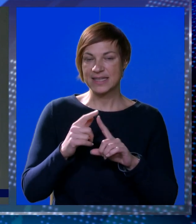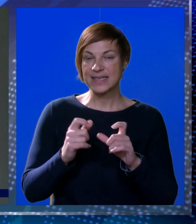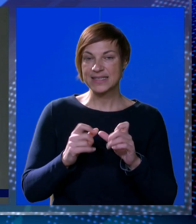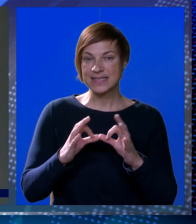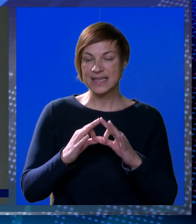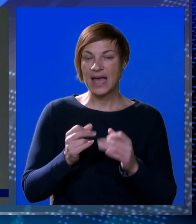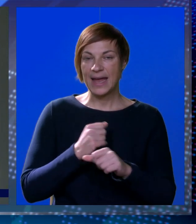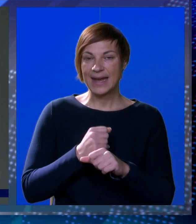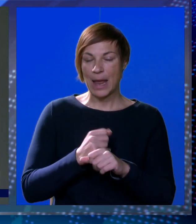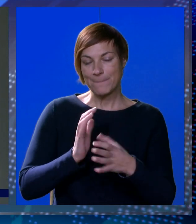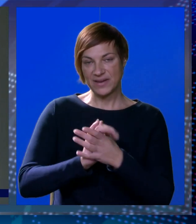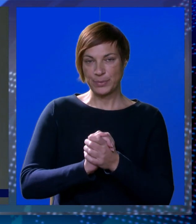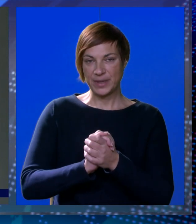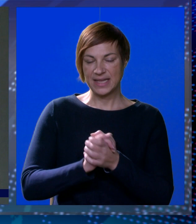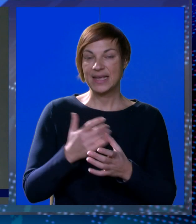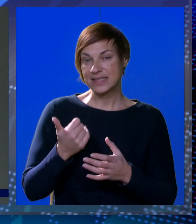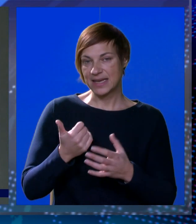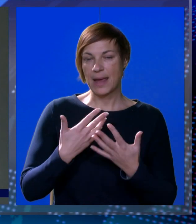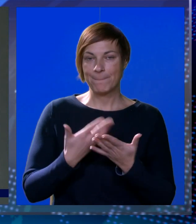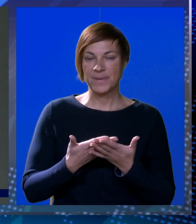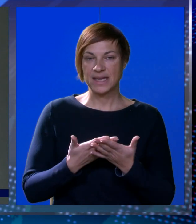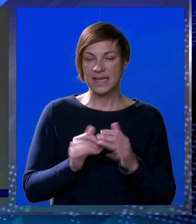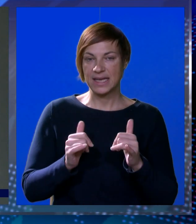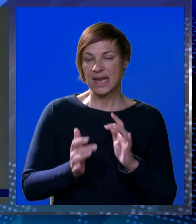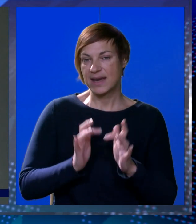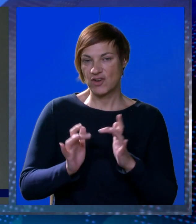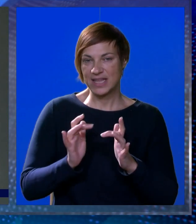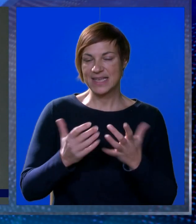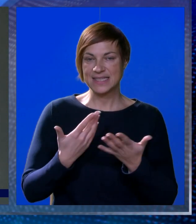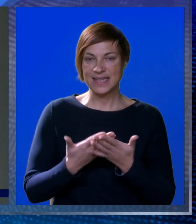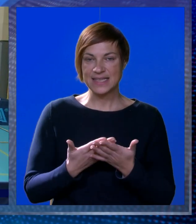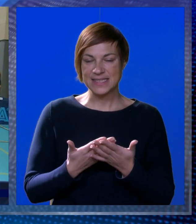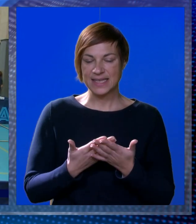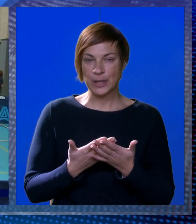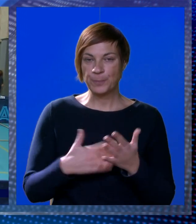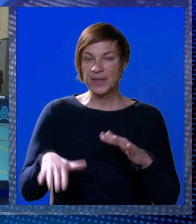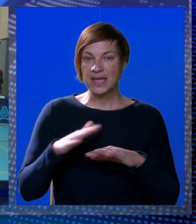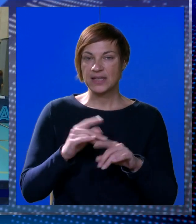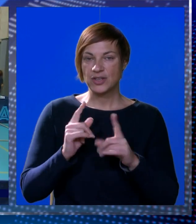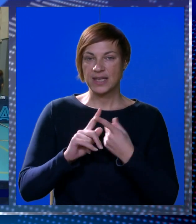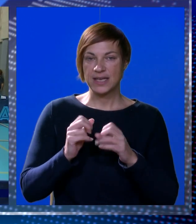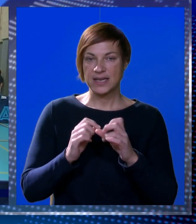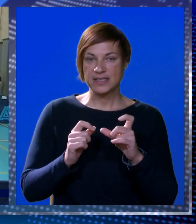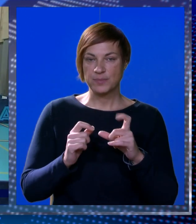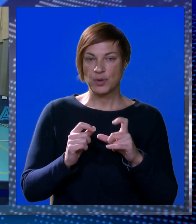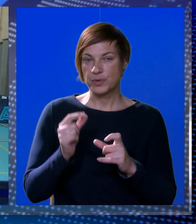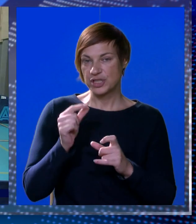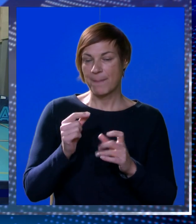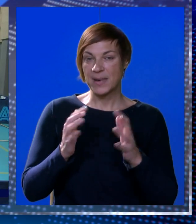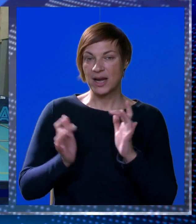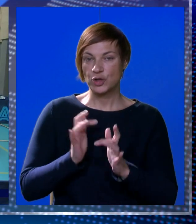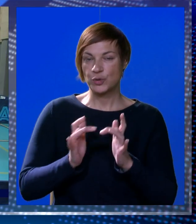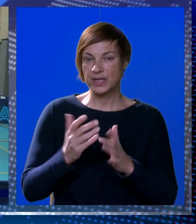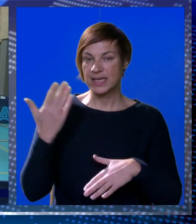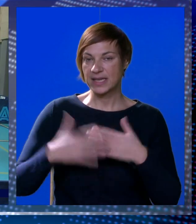-sa učiniti prijateljskim ponajprije, a onda i naravno natjecateljskim. Dodaj Ras Popović kako je malo